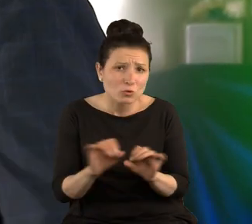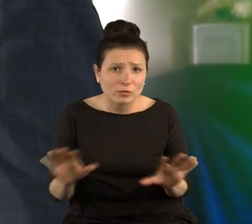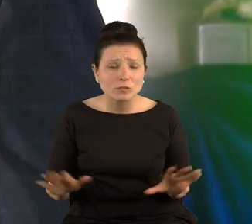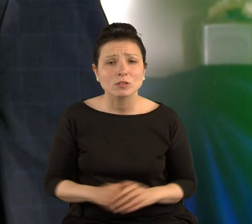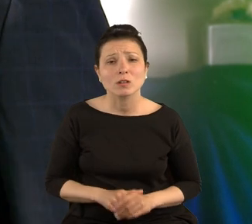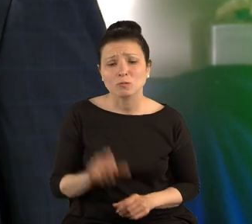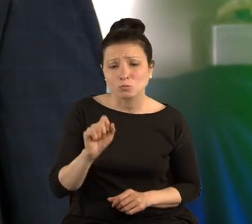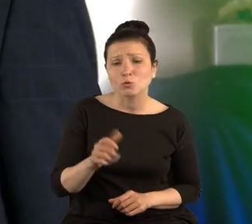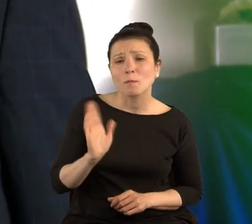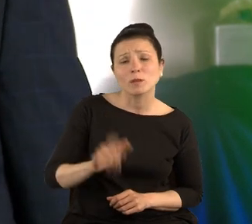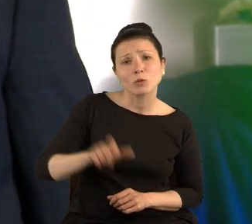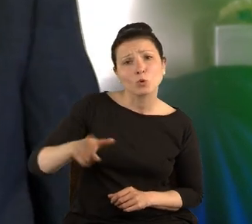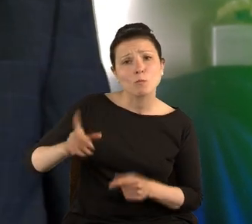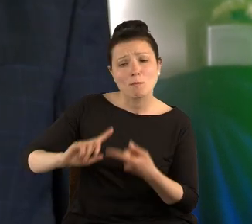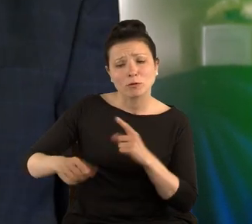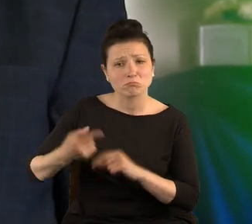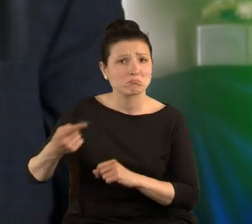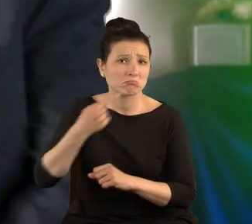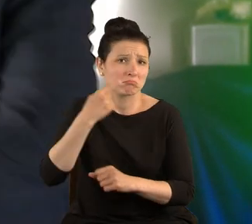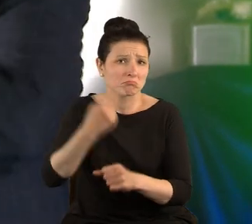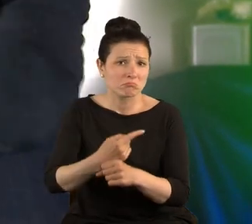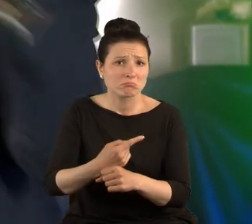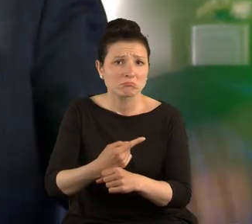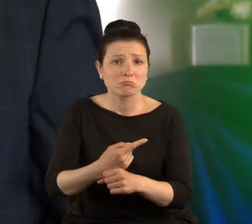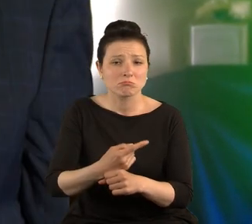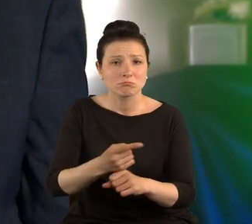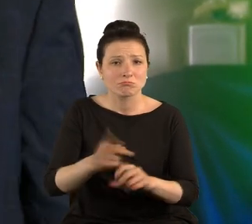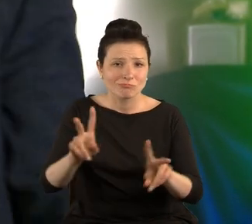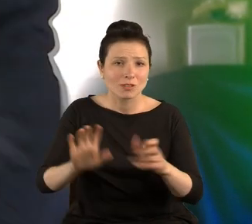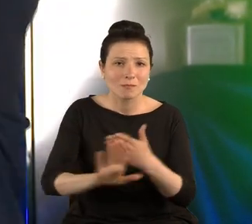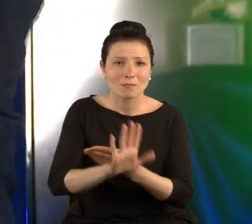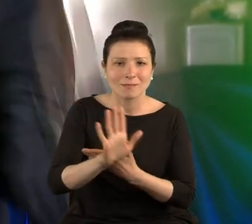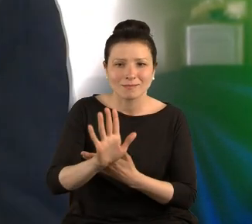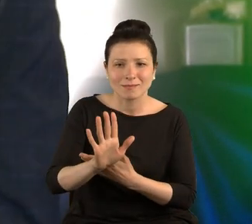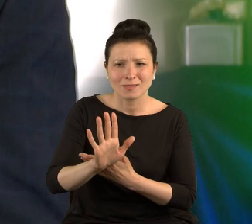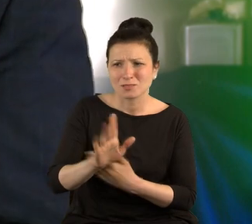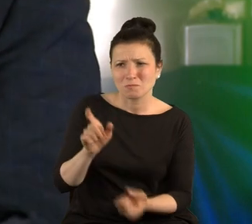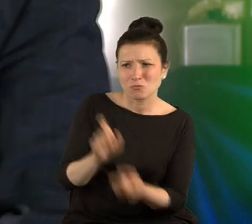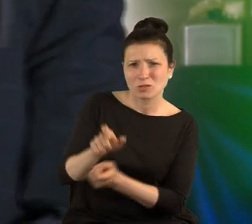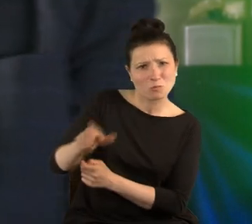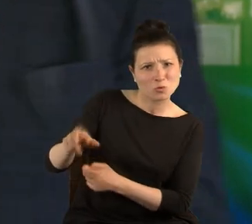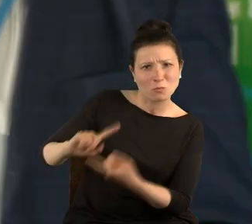zdarzą się tacy politycy, którzy stwierdzą, że ten spektakl to jest po prostu przeciwko nimi.